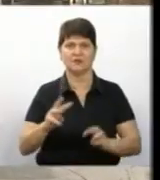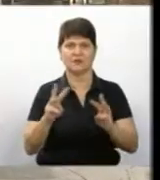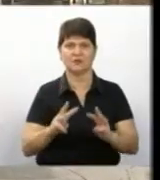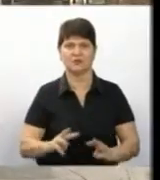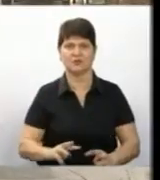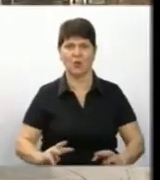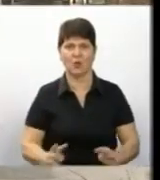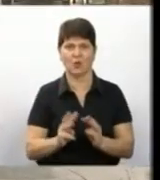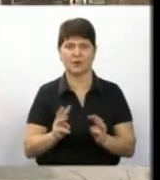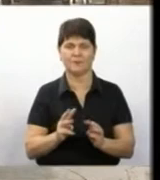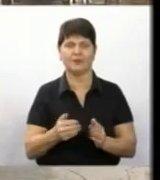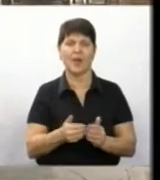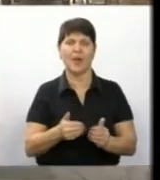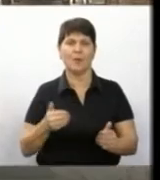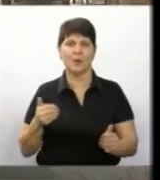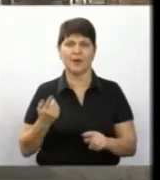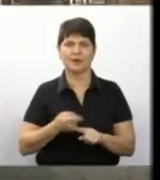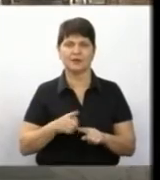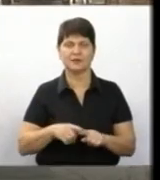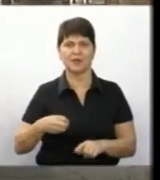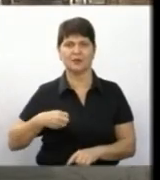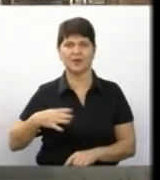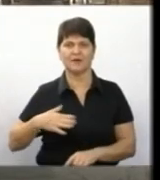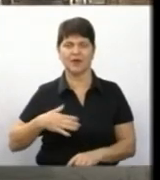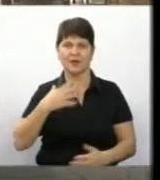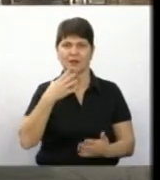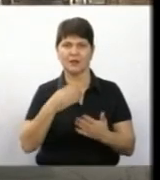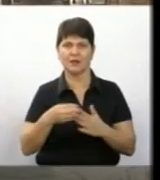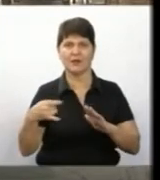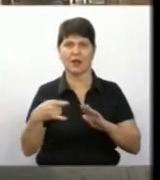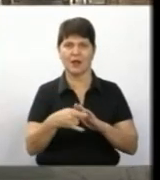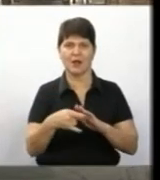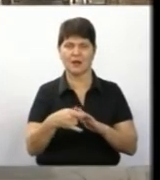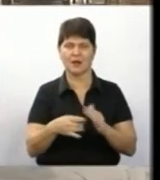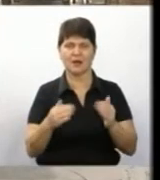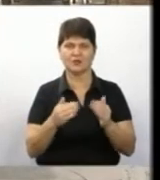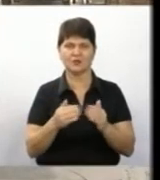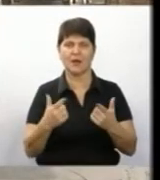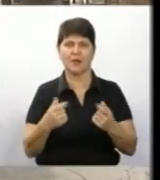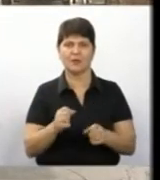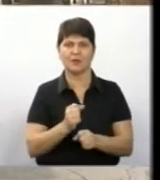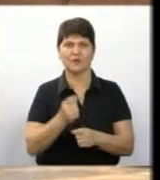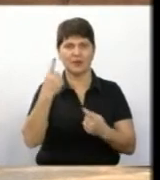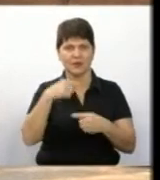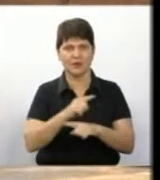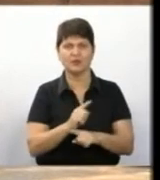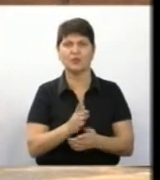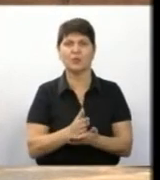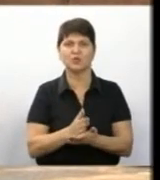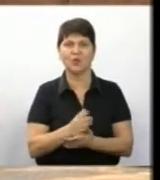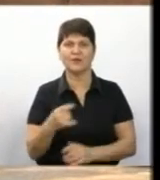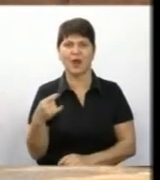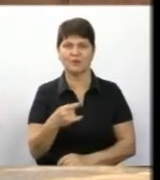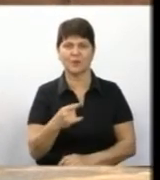Попередньо це приватний гараж, де проводилось технічне обслуговування автомобіля.